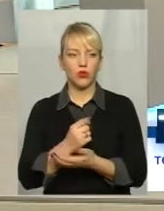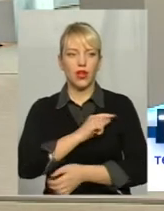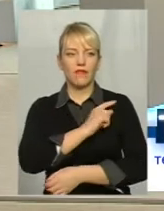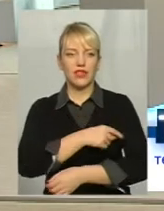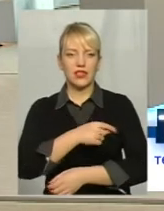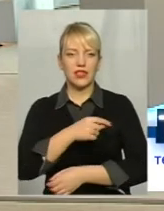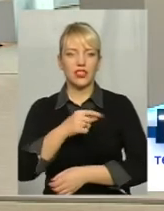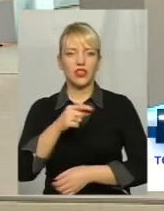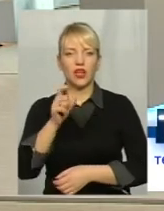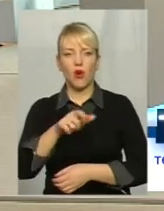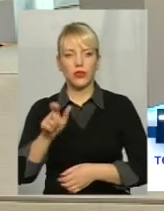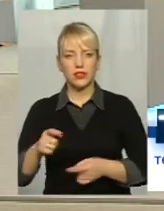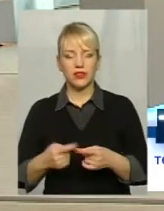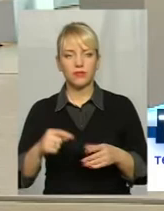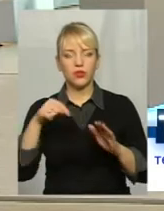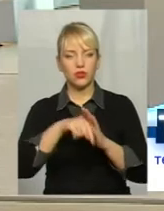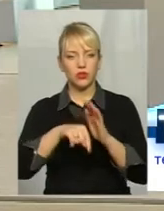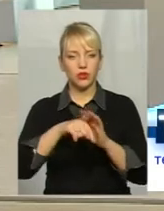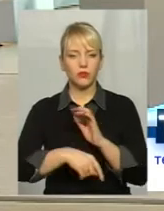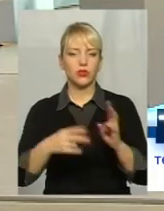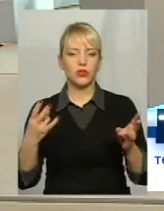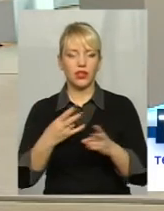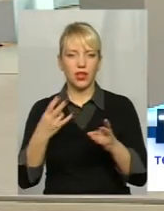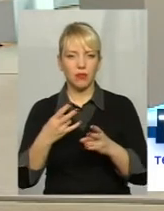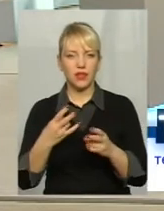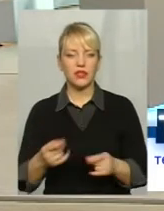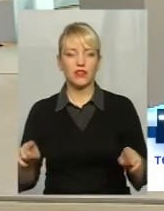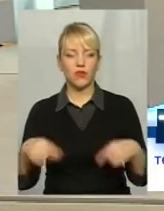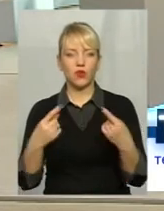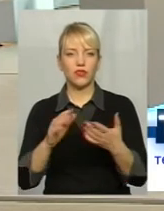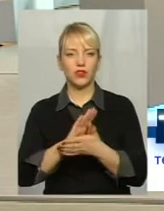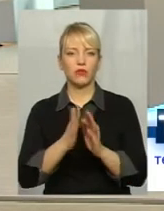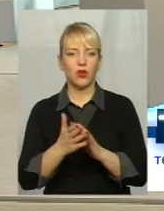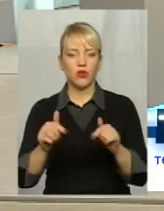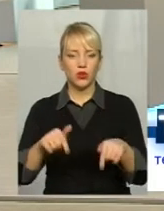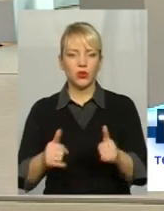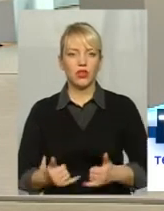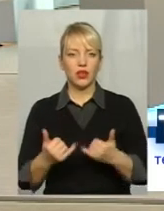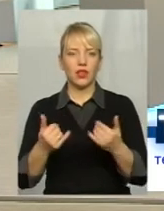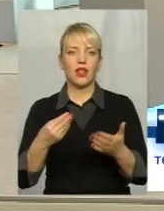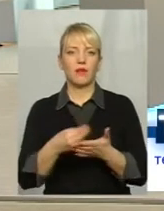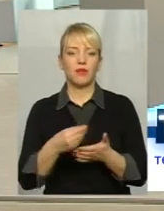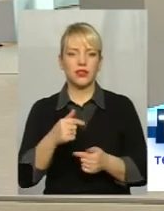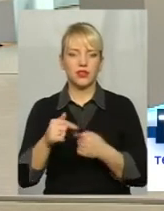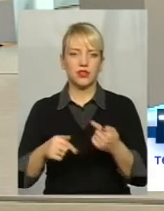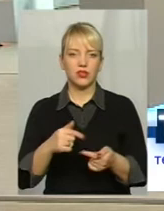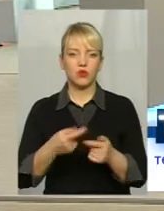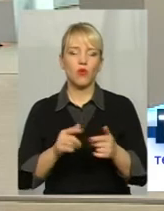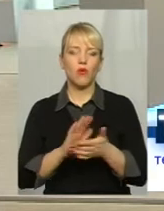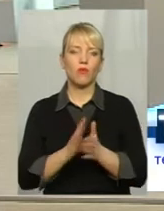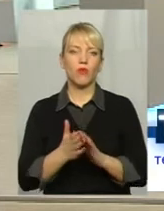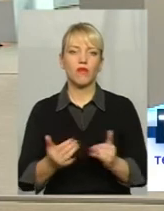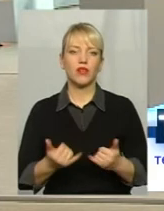Тобто, значить, треба створювати умови тут для бізнесу, умови тут для того, щоб